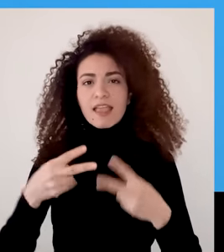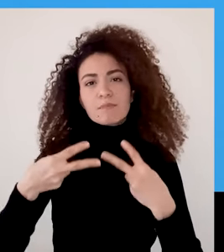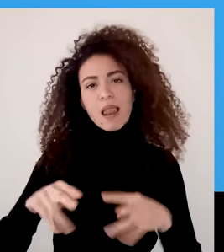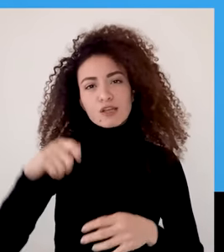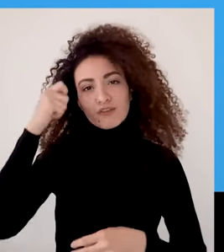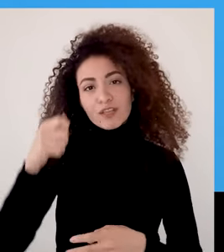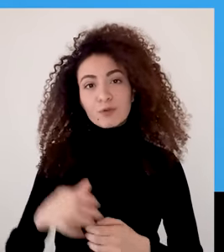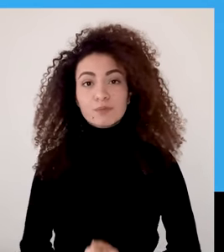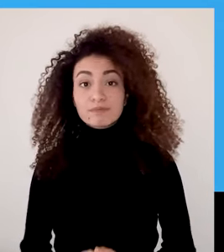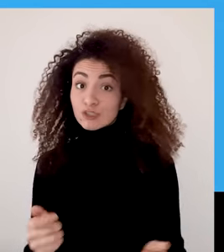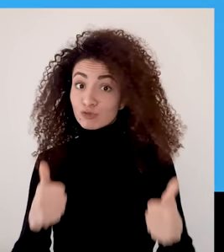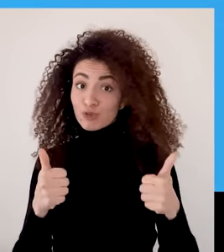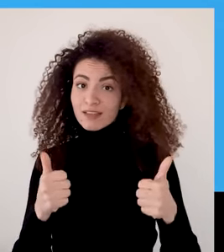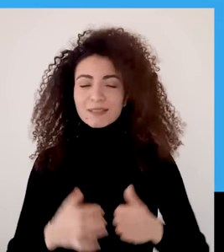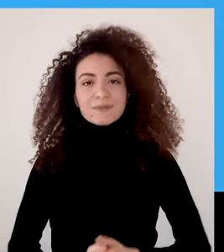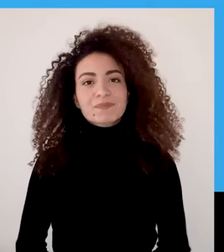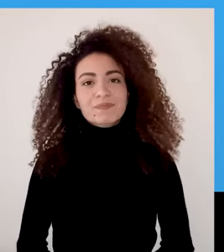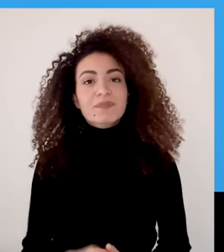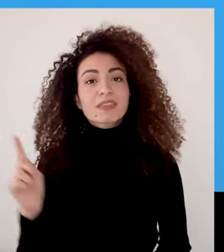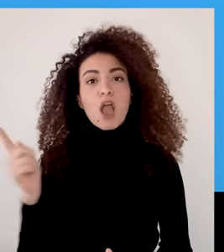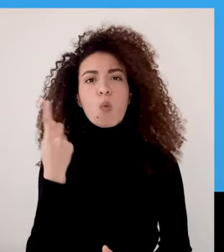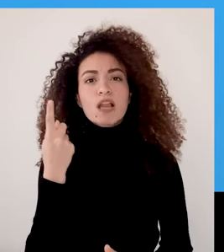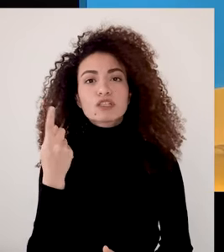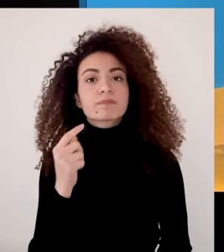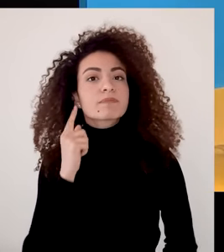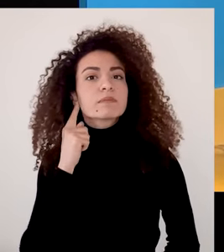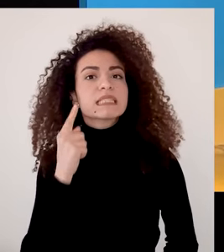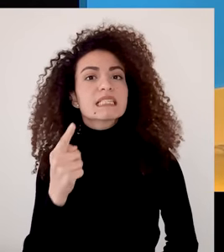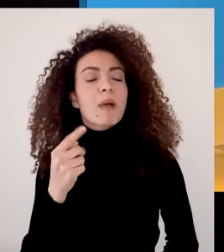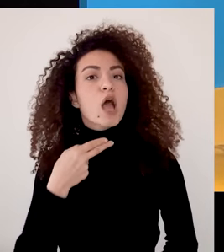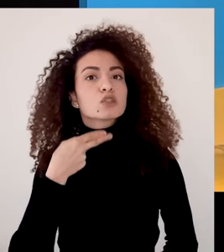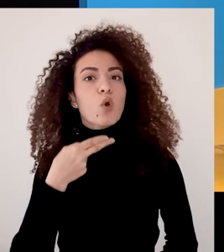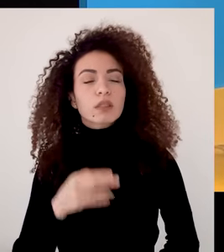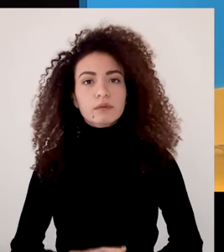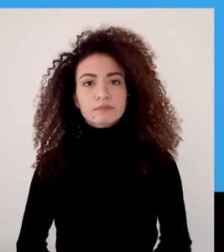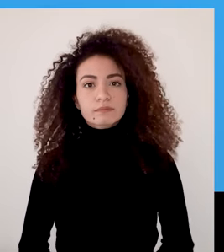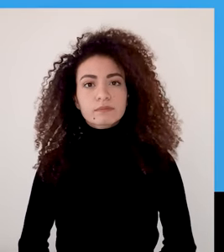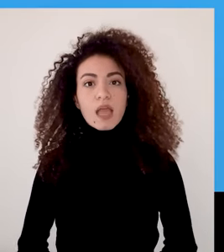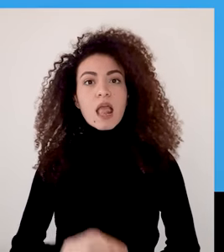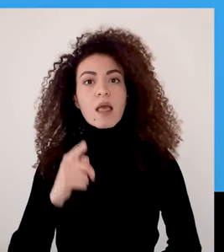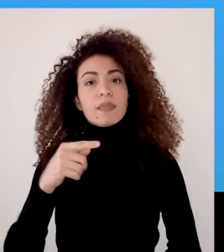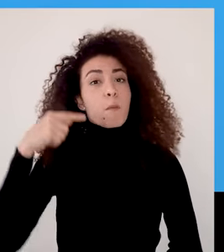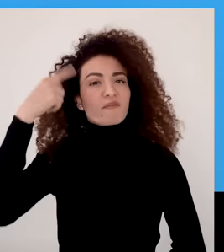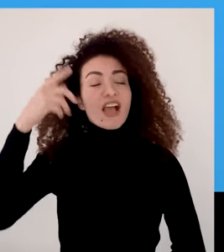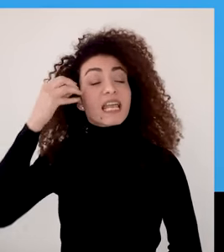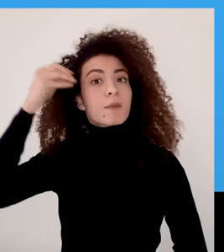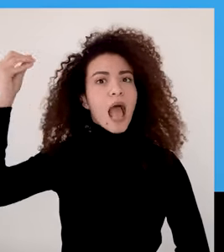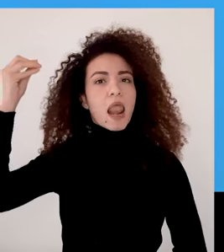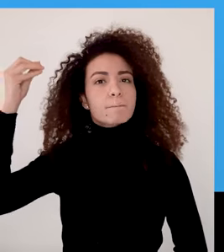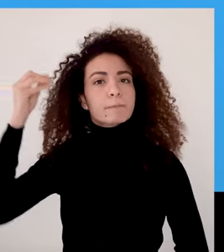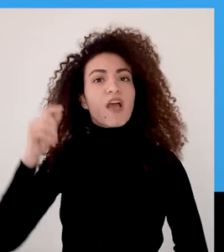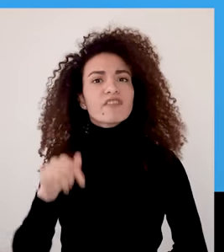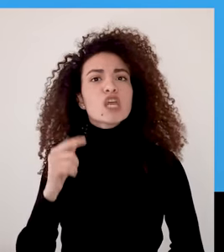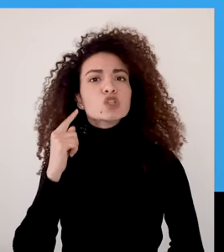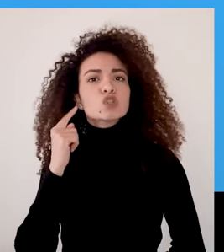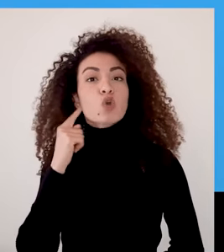بالتمرين بالتوازن جاهزة؟ أولاً استمع للصوت عند التفكير بحلمك ممكن